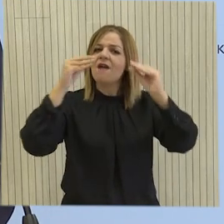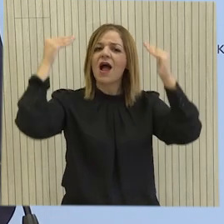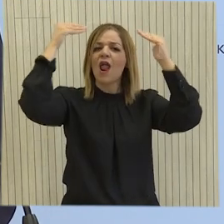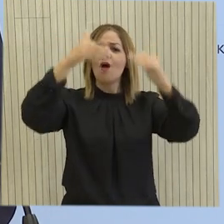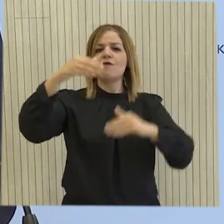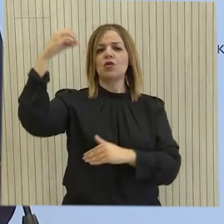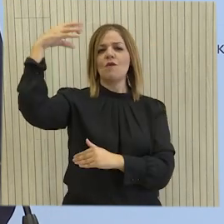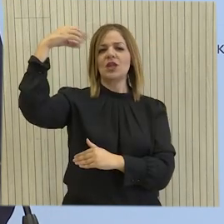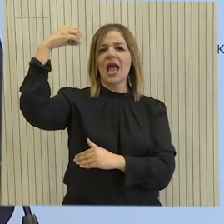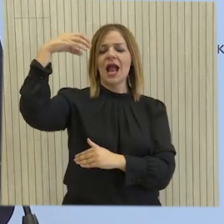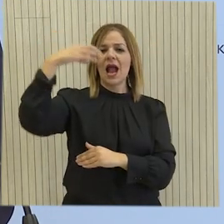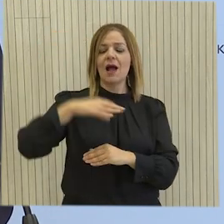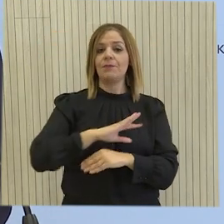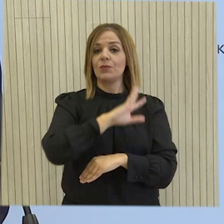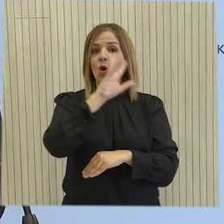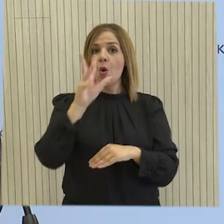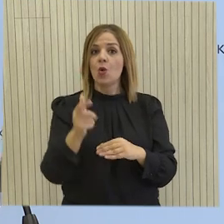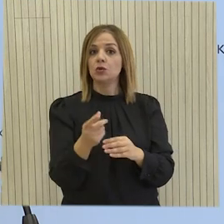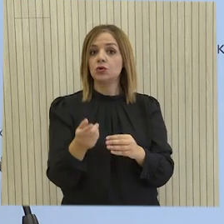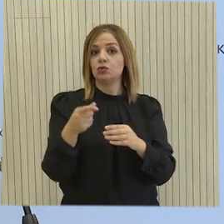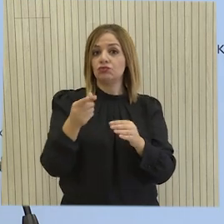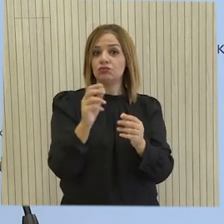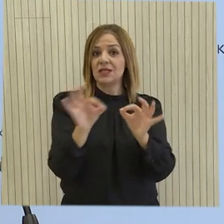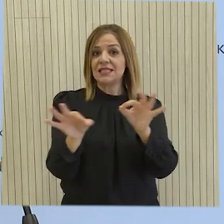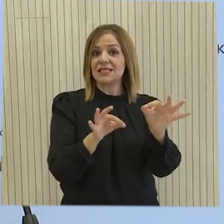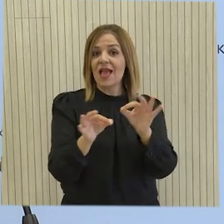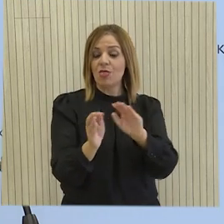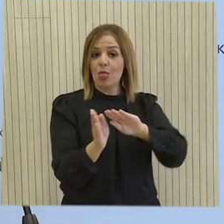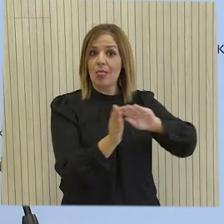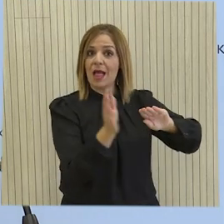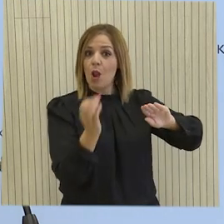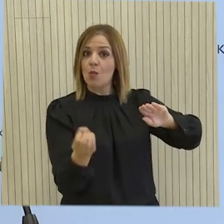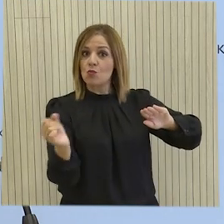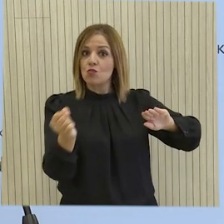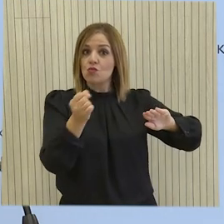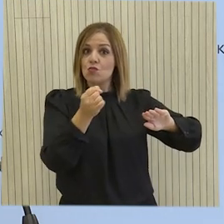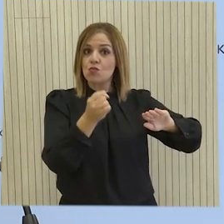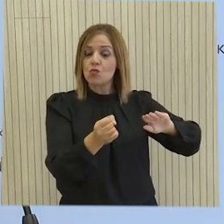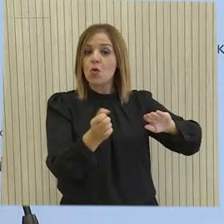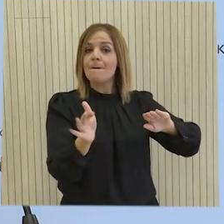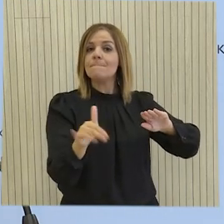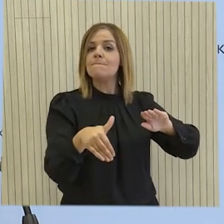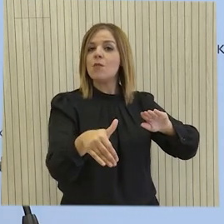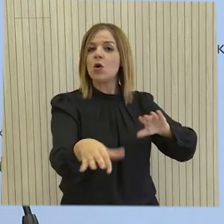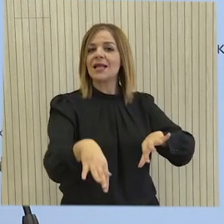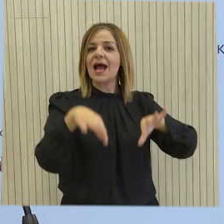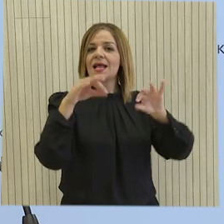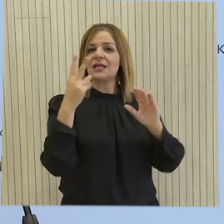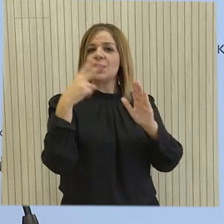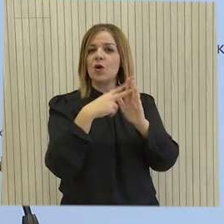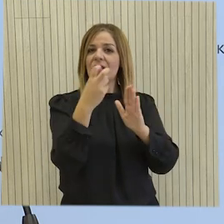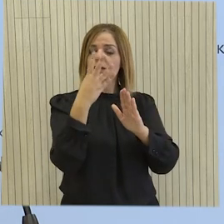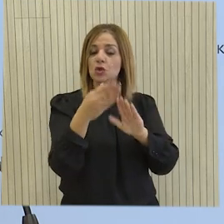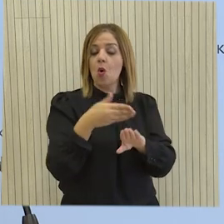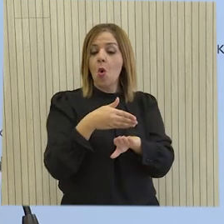ενέργειας σε κατοικίες. Μέχρι την ομαλία αντικατάσταση του σχεδίου από το νέο σχέδιο χορηγιών το οποίο αναμένεται να προκυριχθεί στις αρχές του 2024